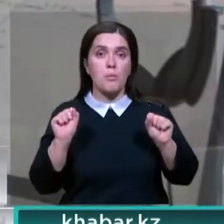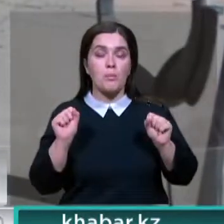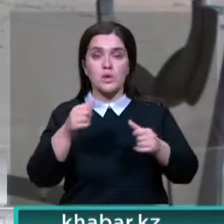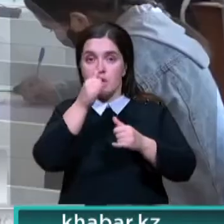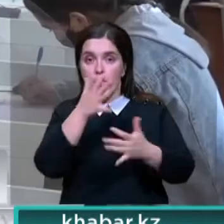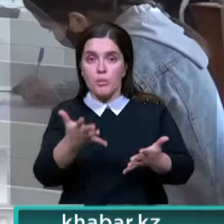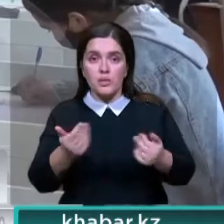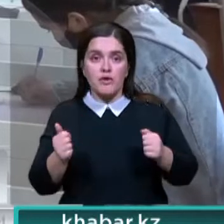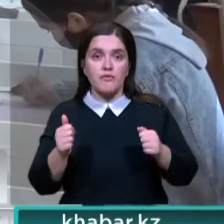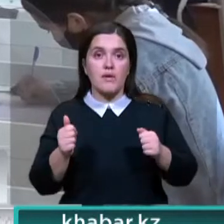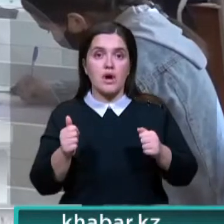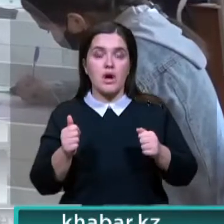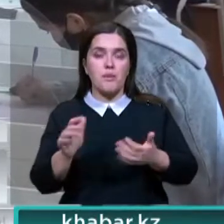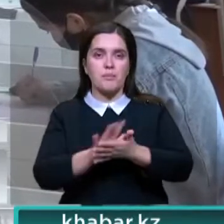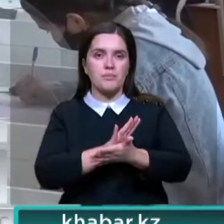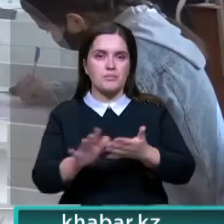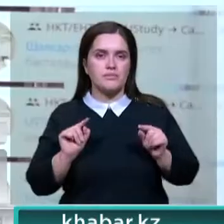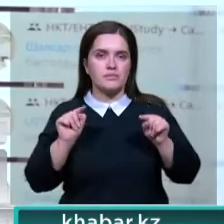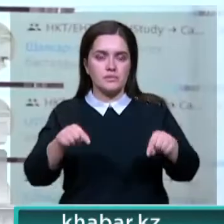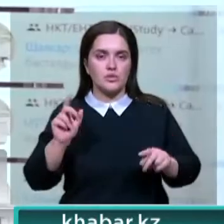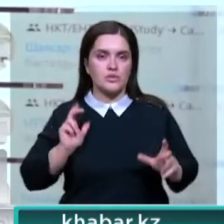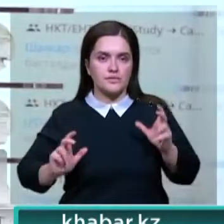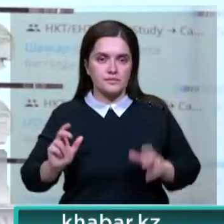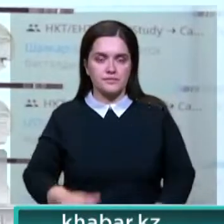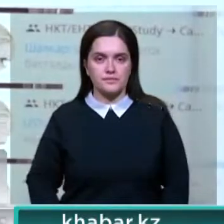них не могут получить возможность стать обладателем гранта.